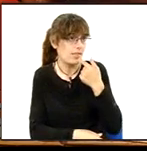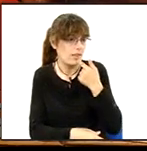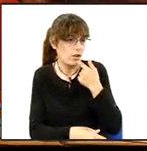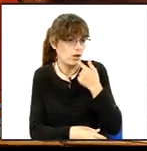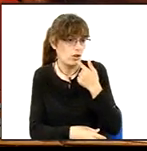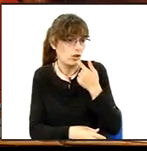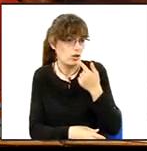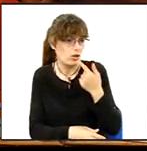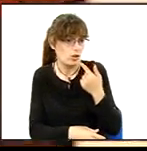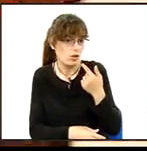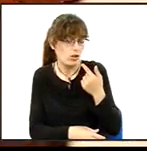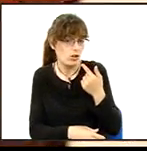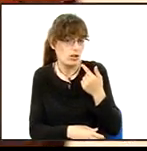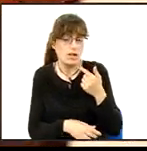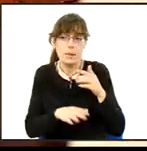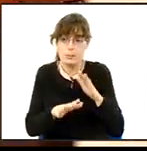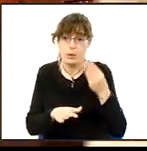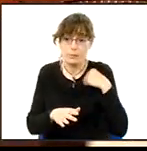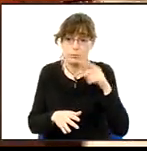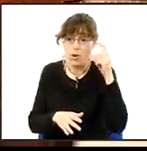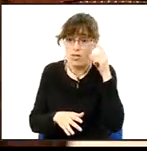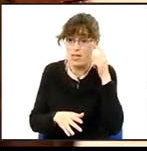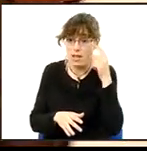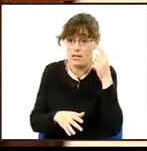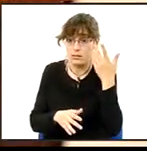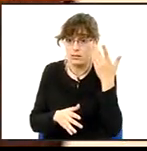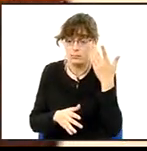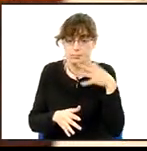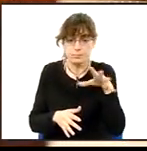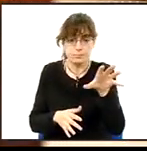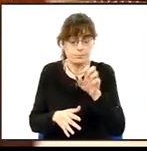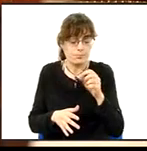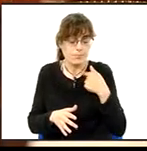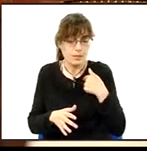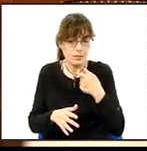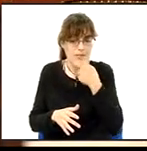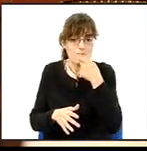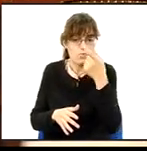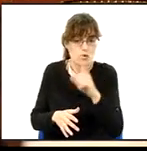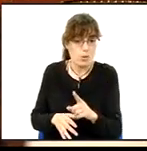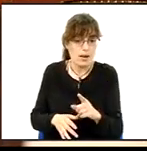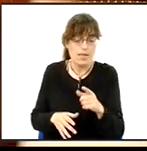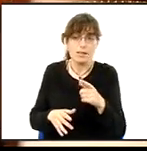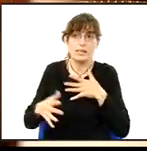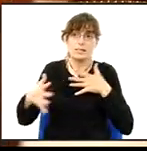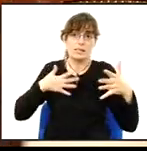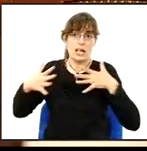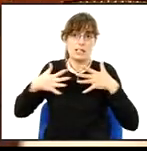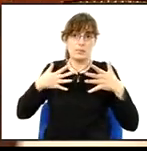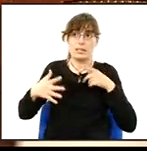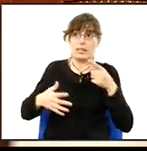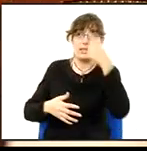que soc una persona de sentit comú, m'entén, i a mi tampoc m'agraden gaire els espectacles que estan